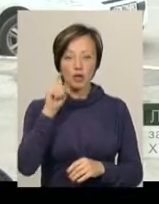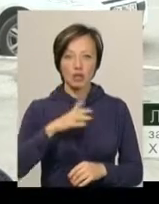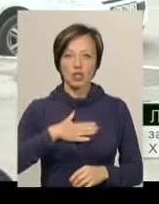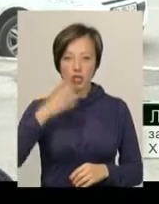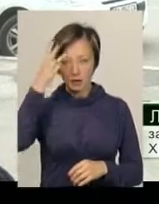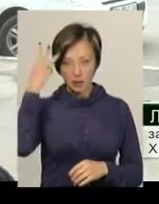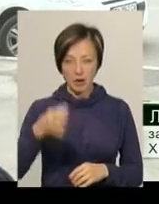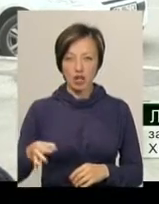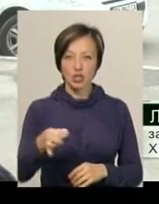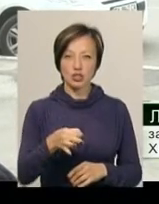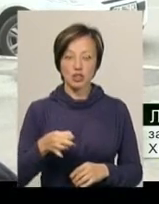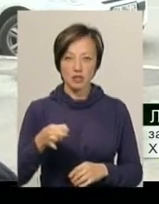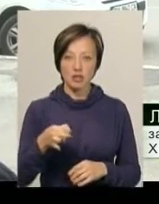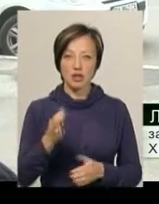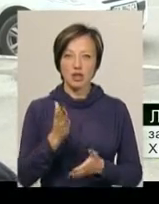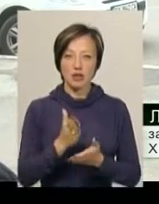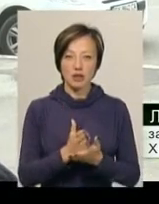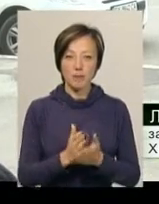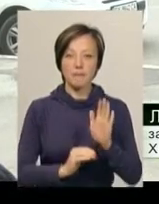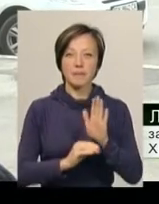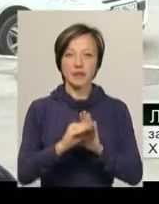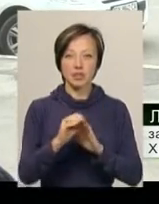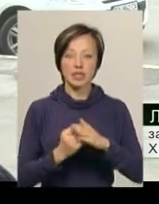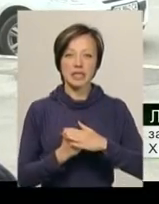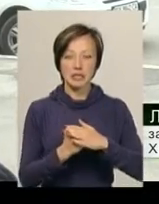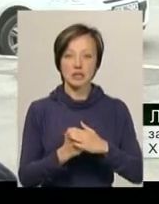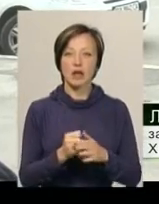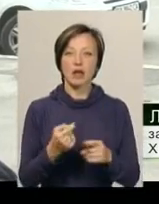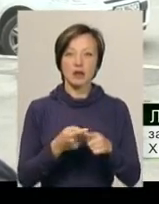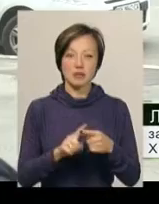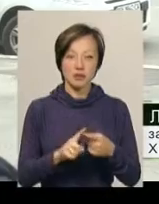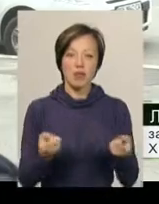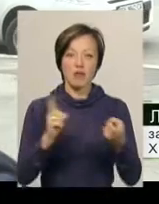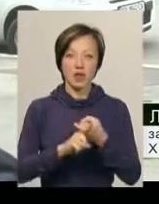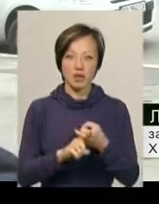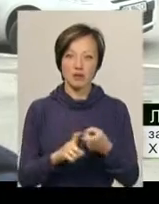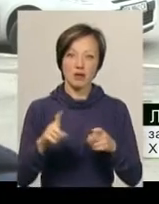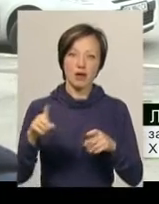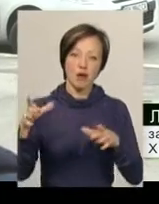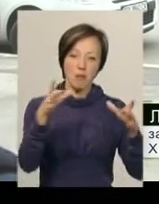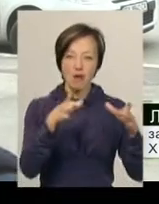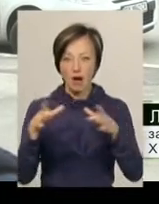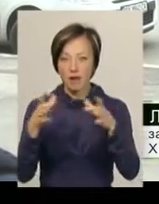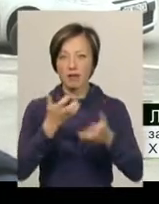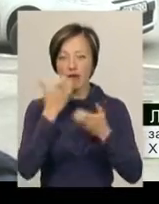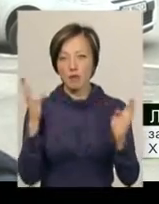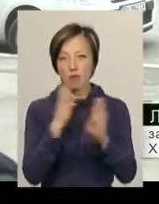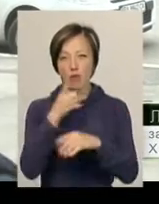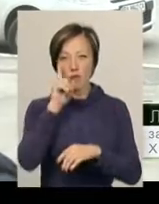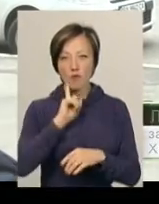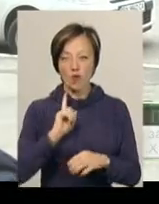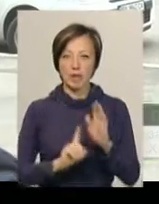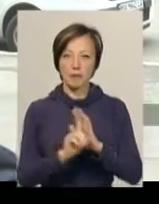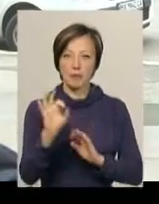нашою Хмельниччиною, розміщається полоса підвищеного тиску. З нею пов'язана невелика хмарність, тепла погода, комфортна